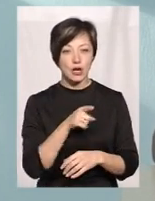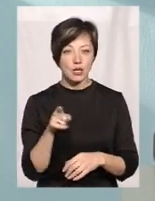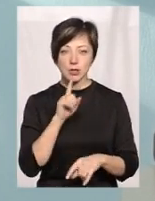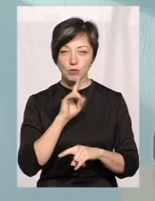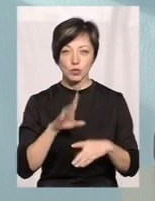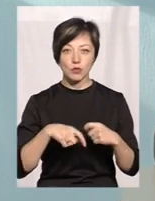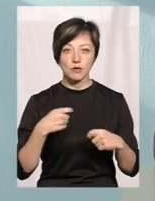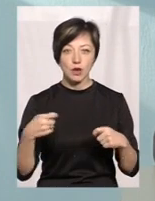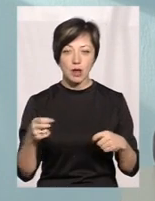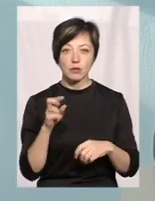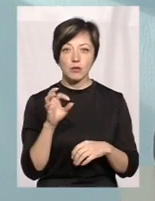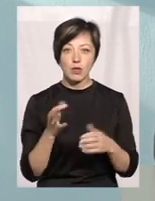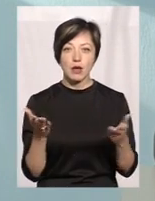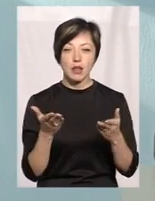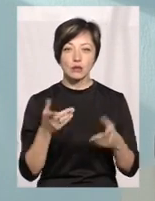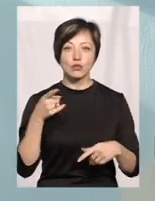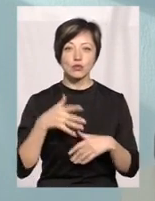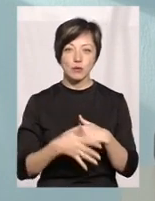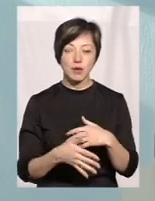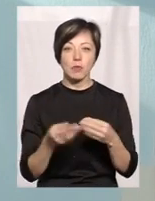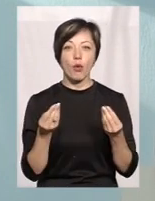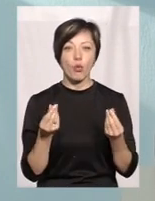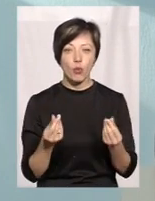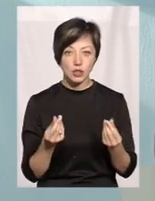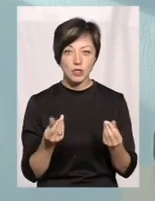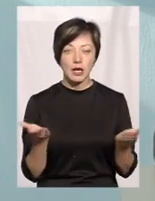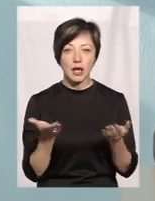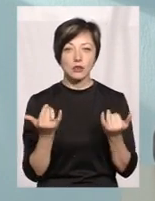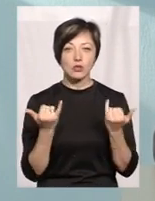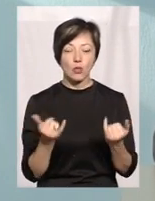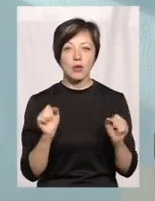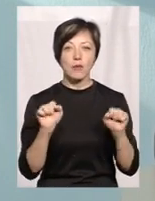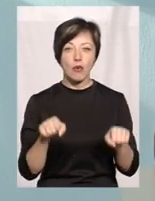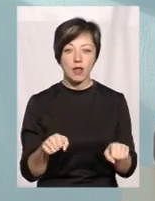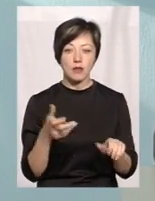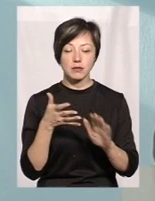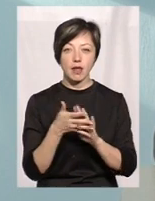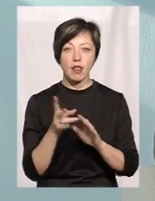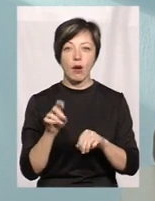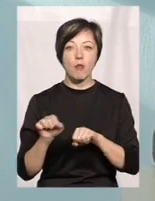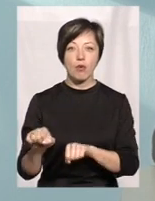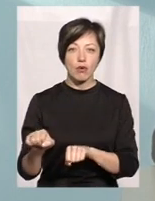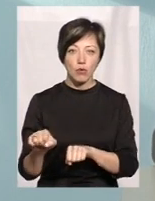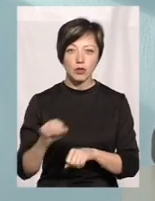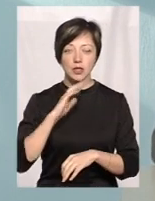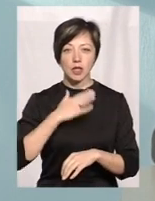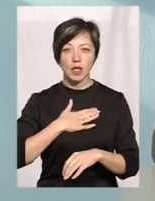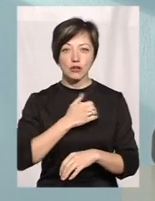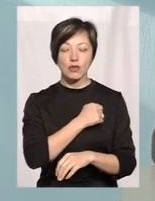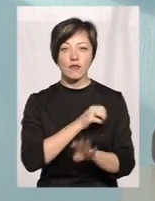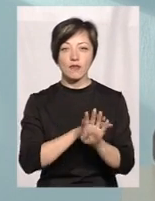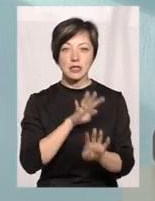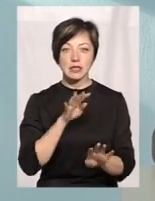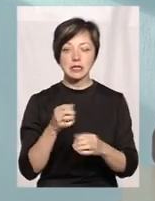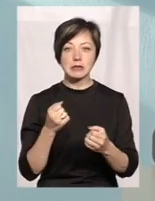зволікати, тому що десь розуміємо, що кошти, які сьогодні могли піти на оборону для нашого війська, для